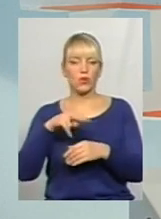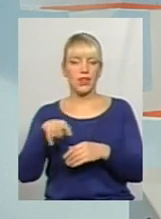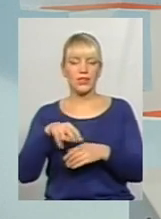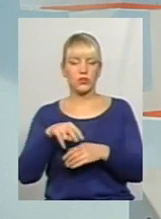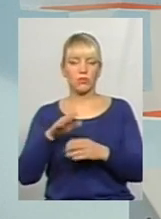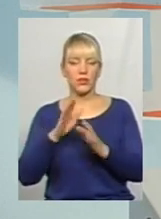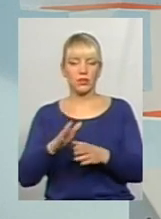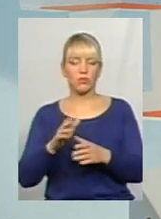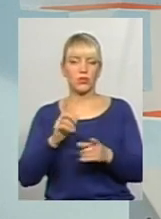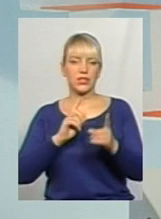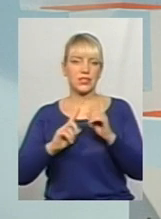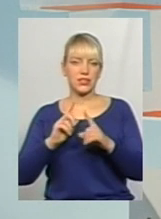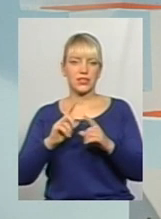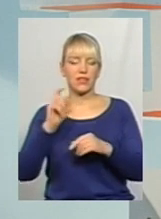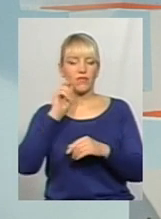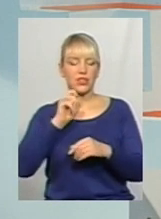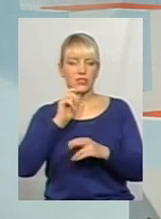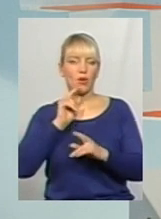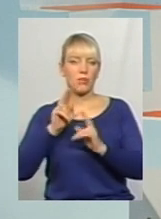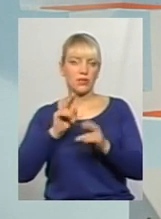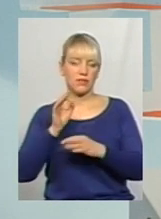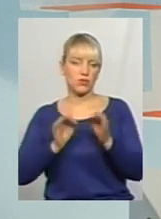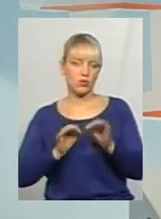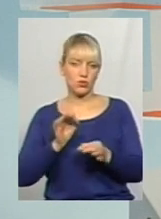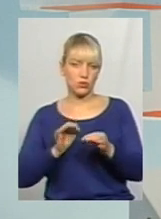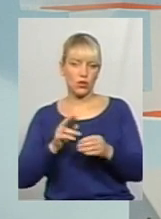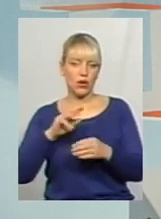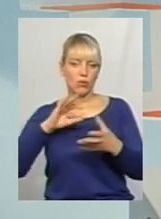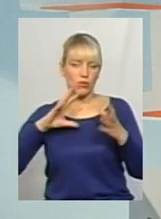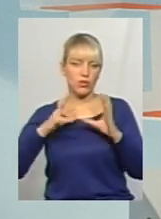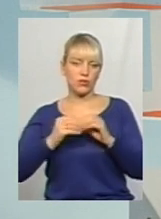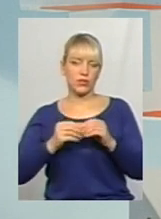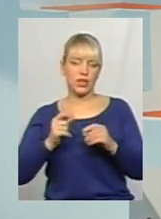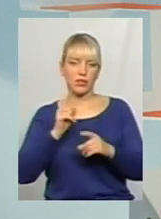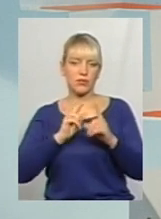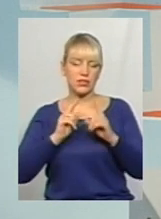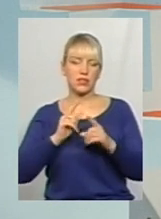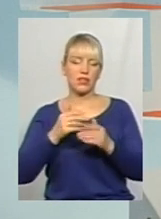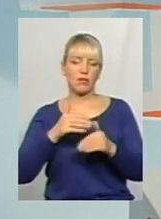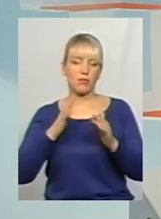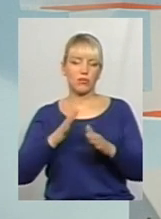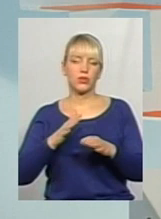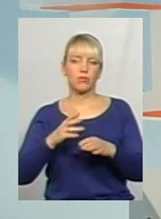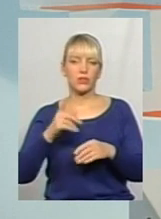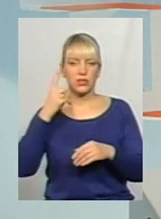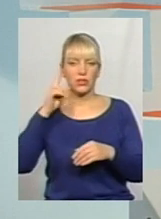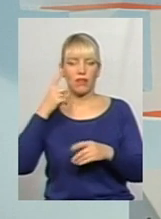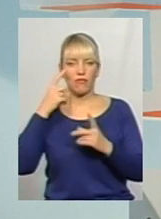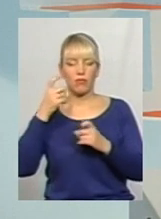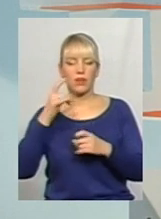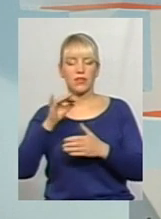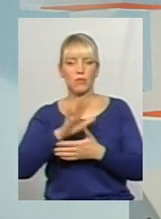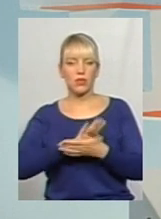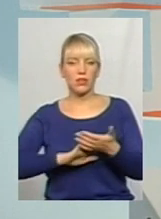засідання Вінницького апеляційного суду. По результатам засідання ми вже будемо володіти інформацією для